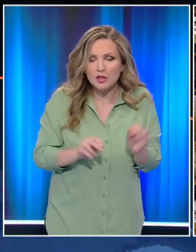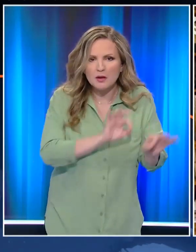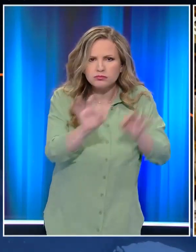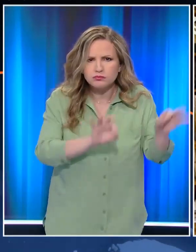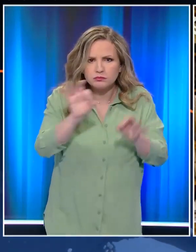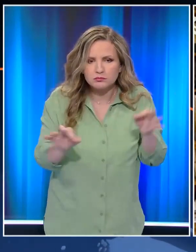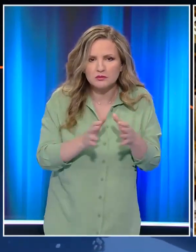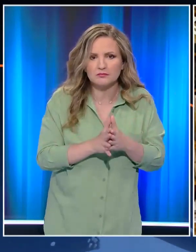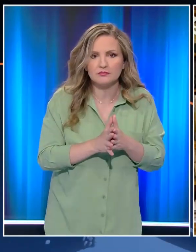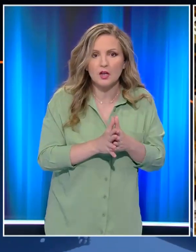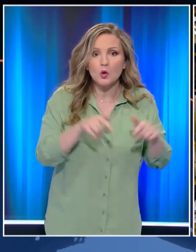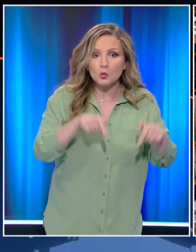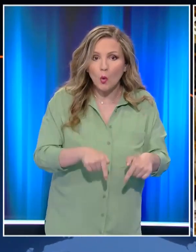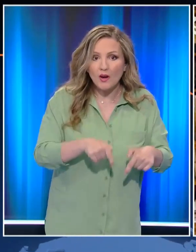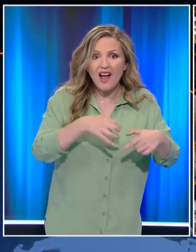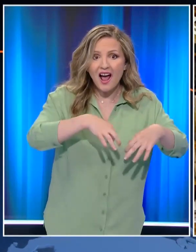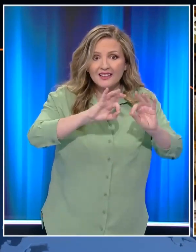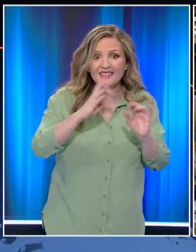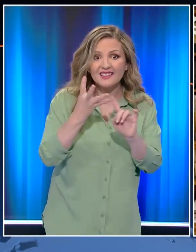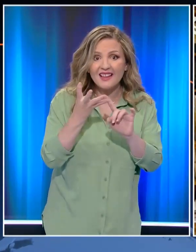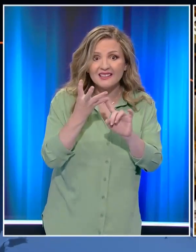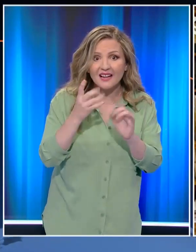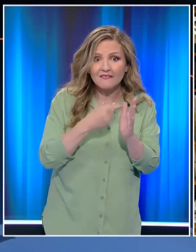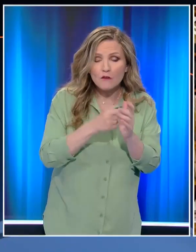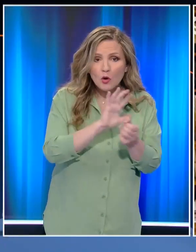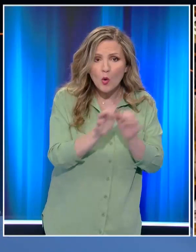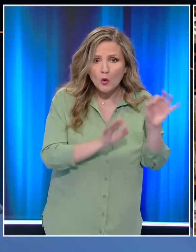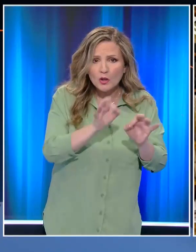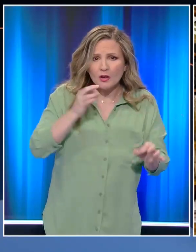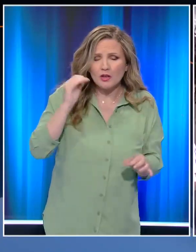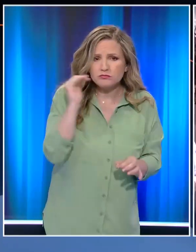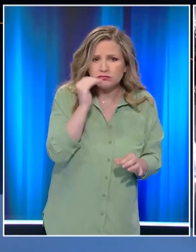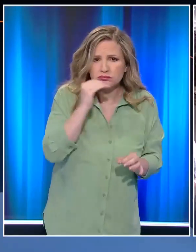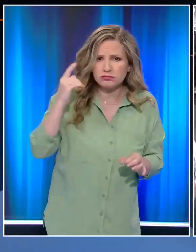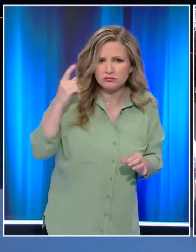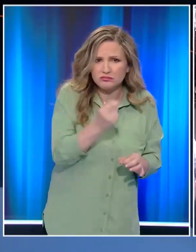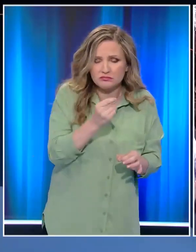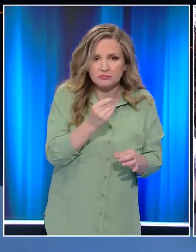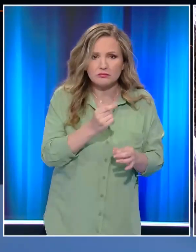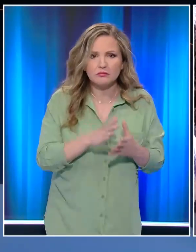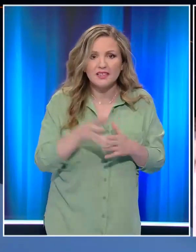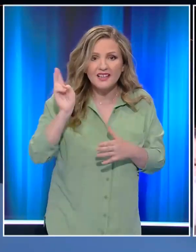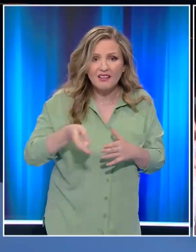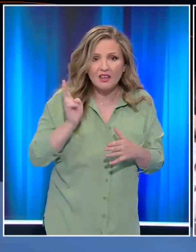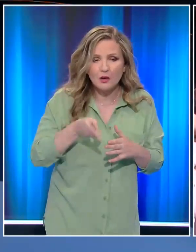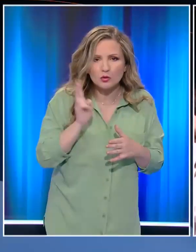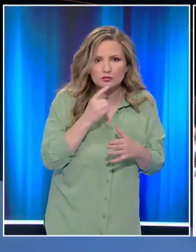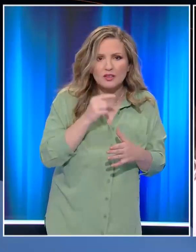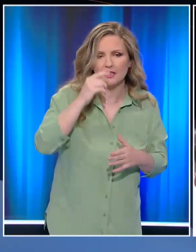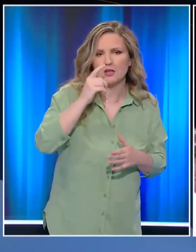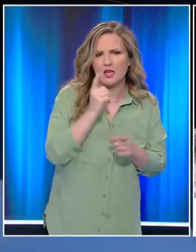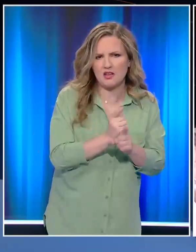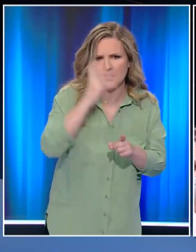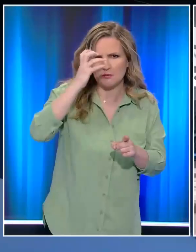η αρχή του τέταρτου κύματος που έρχεται με μεγάλη διαιότητα. Οι ειδικοί προειδοποιούν ότι το τέταρτο κύμα του κορονοϊού